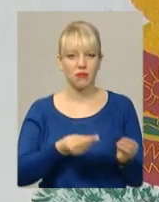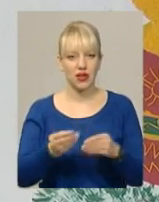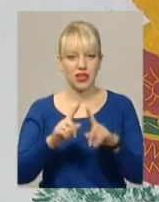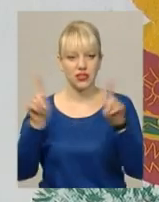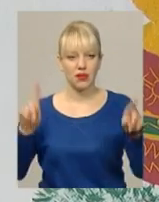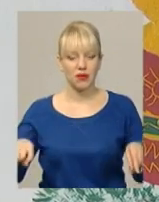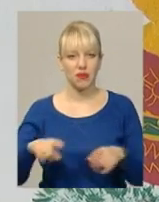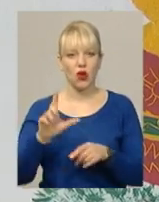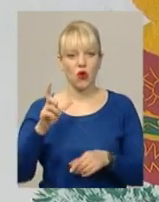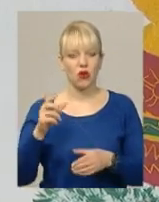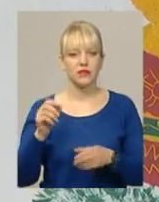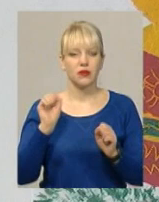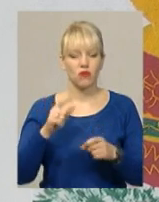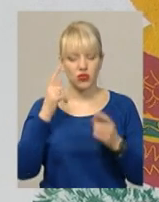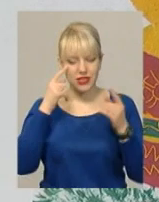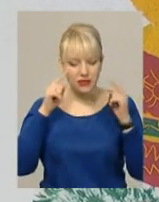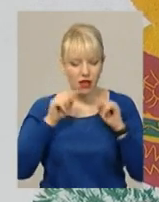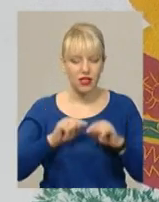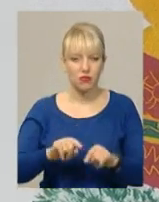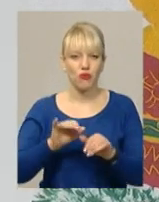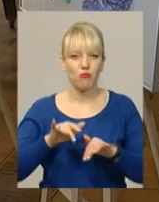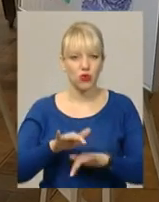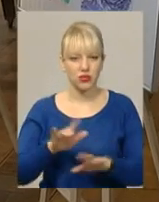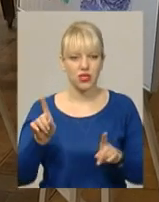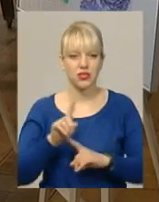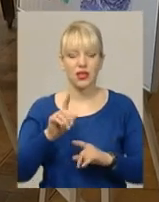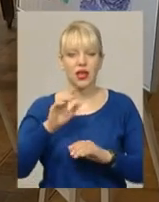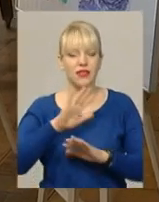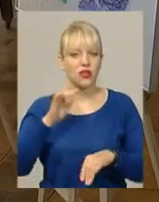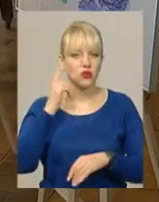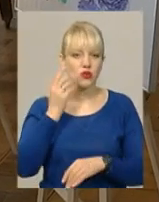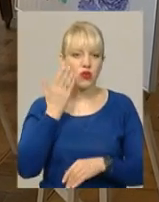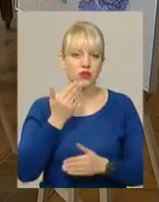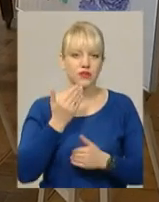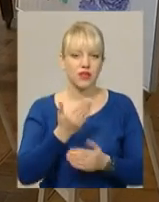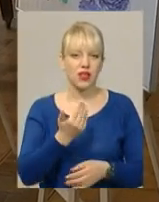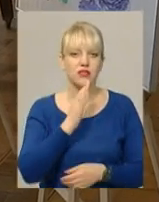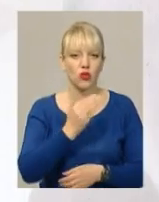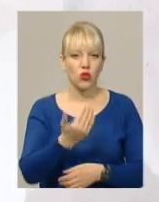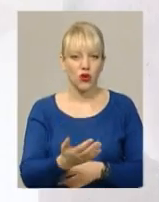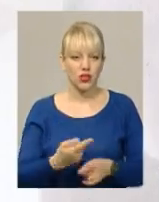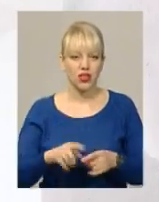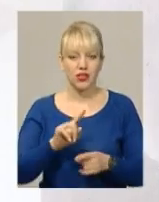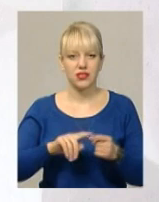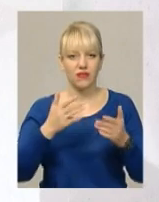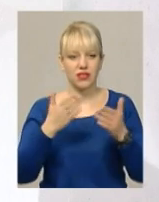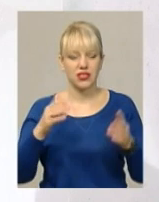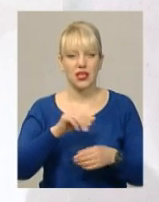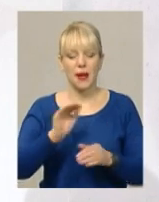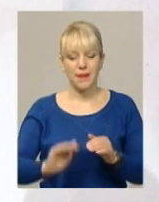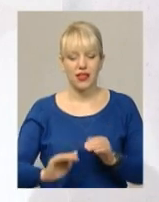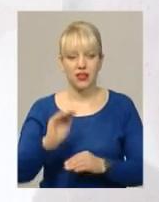паперу та олівці. Могла настільки заглибитися у процес, що часом навіть не чула, коли до неї зверталися. На самій виставці маленької